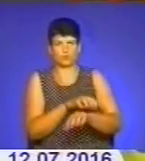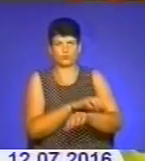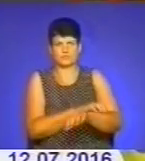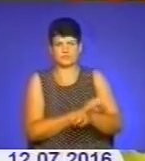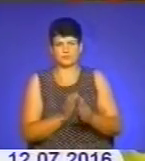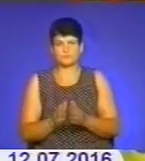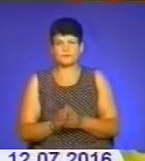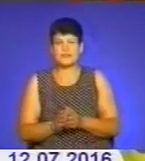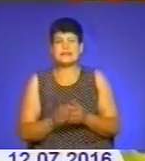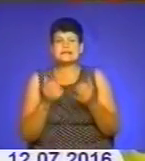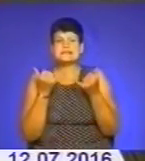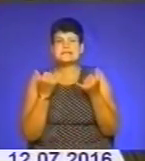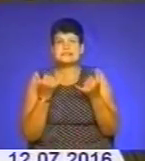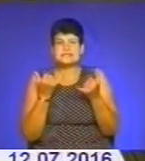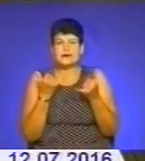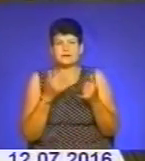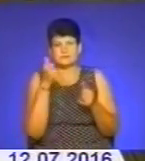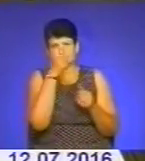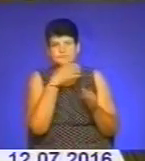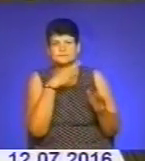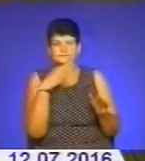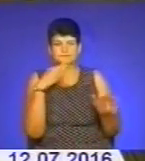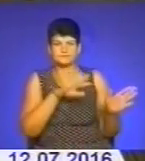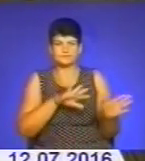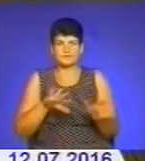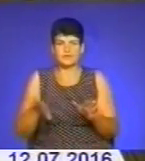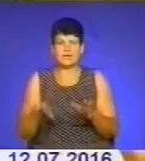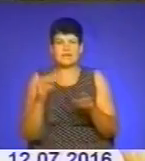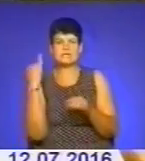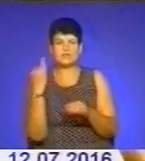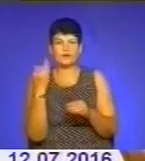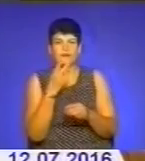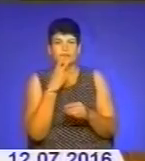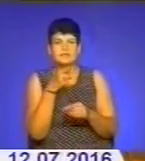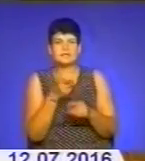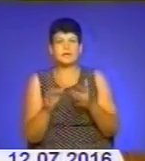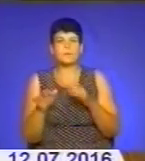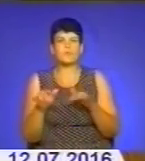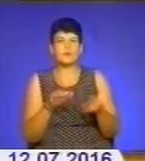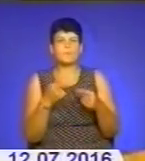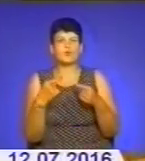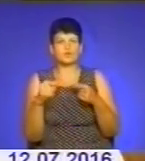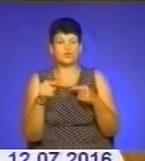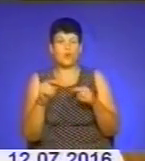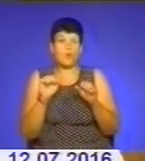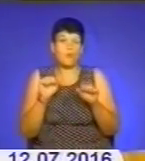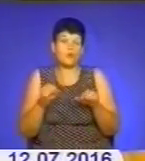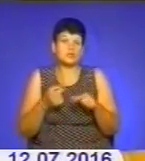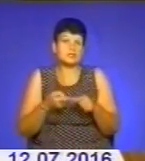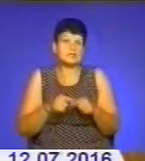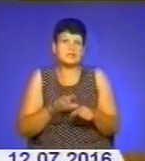через роки, історики оцінюють тогочасні події зовсім по-іншому. Тому ми говоримо про те, що, можливо, це був